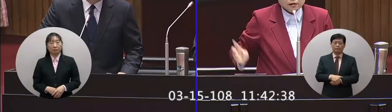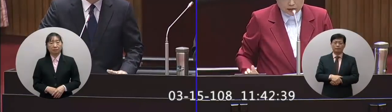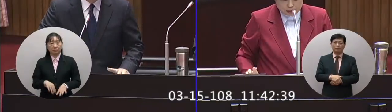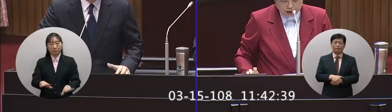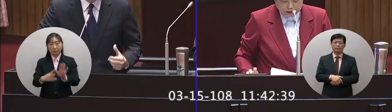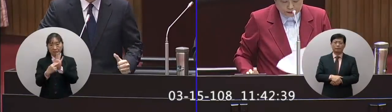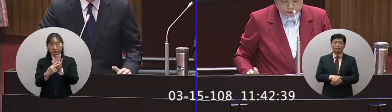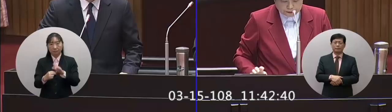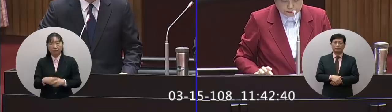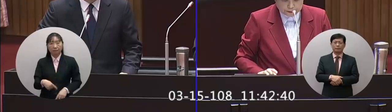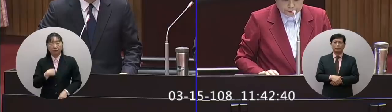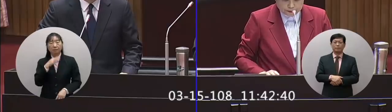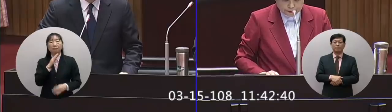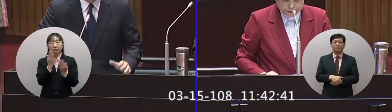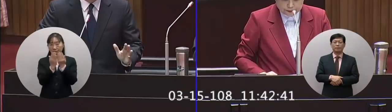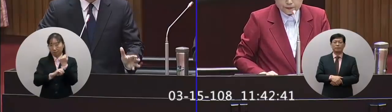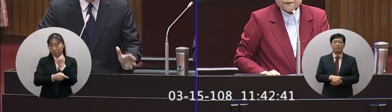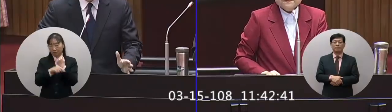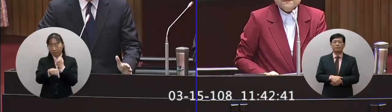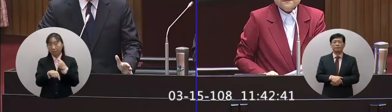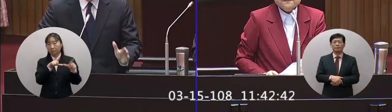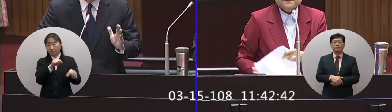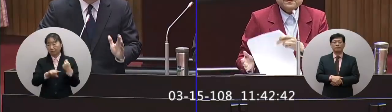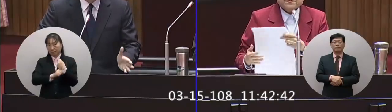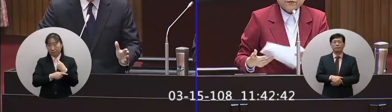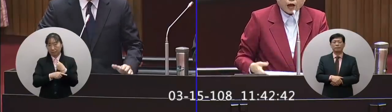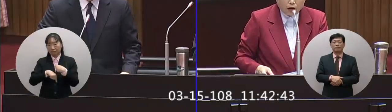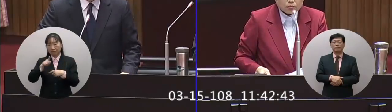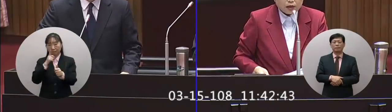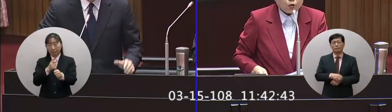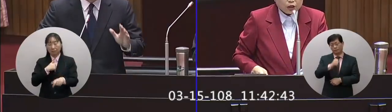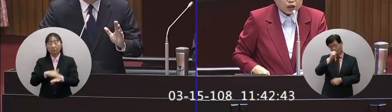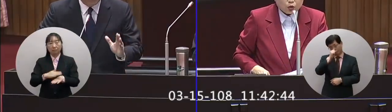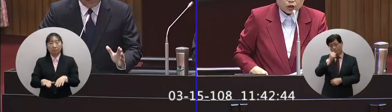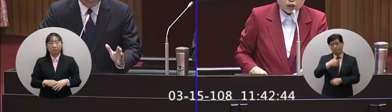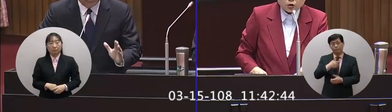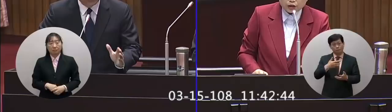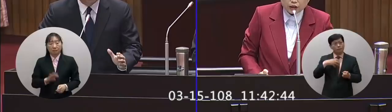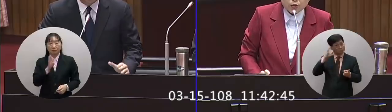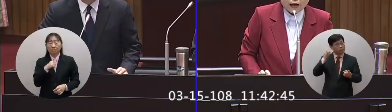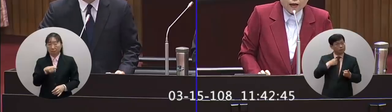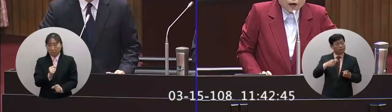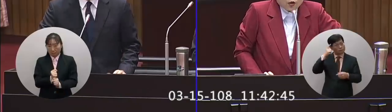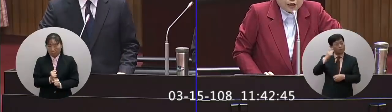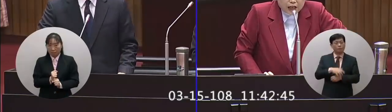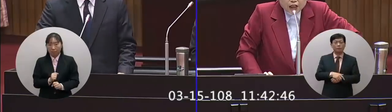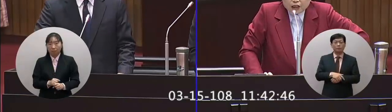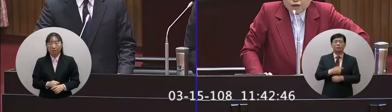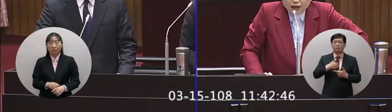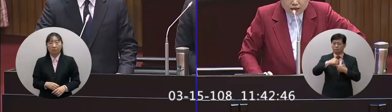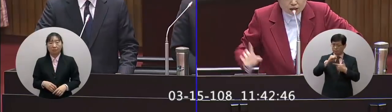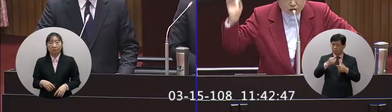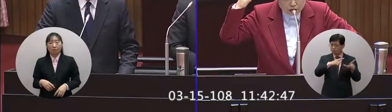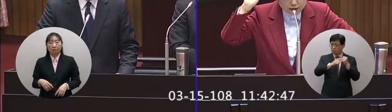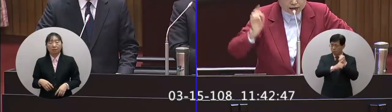跟委員說明我是個法律人依法該執行的我還是勇於執行好那我聽懂你這句話我建